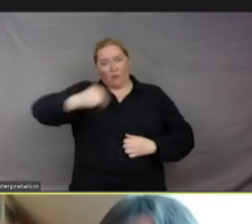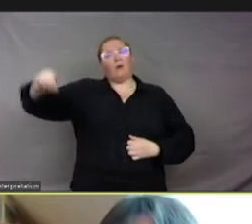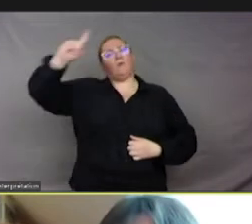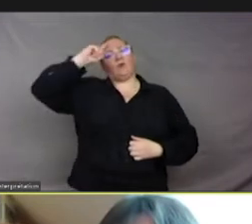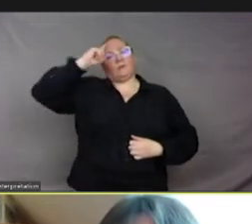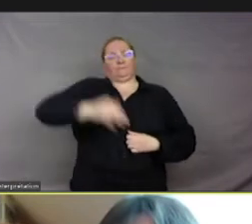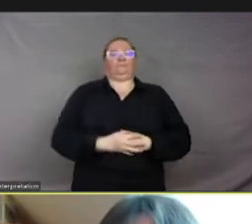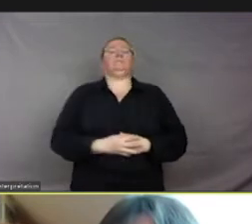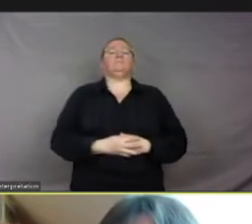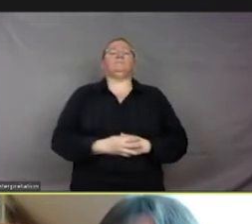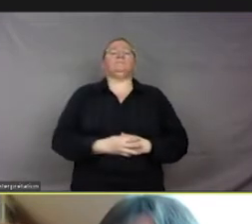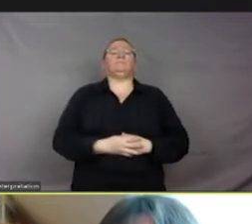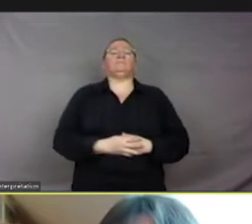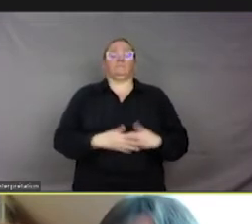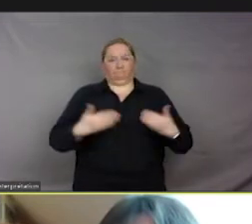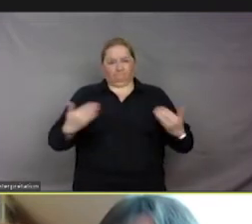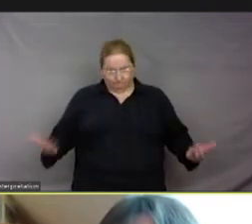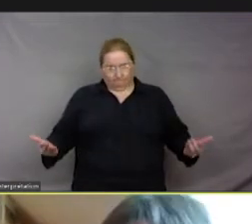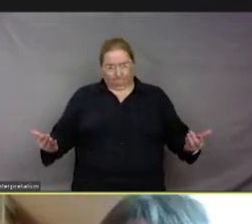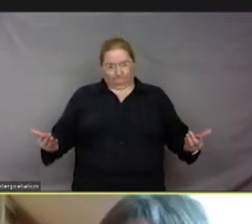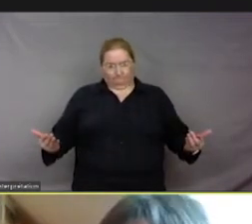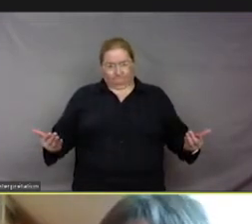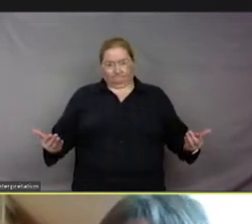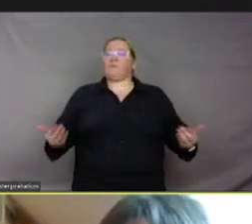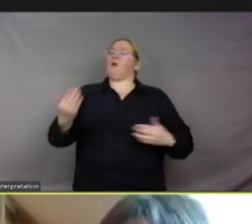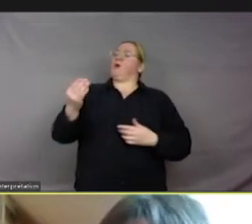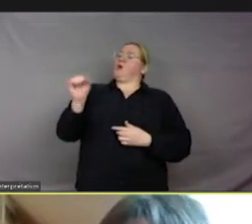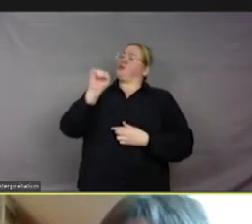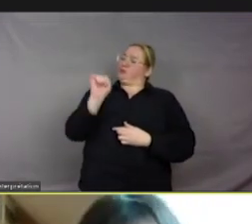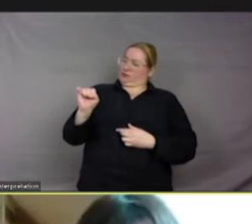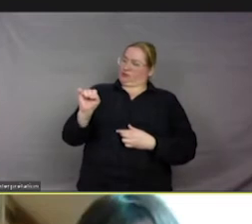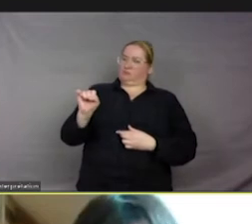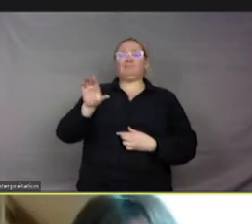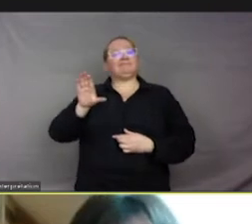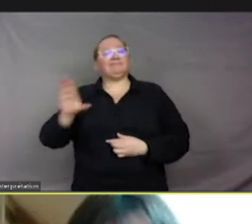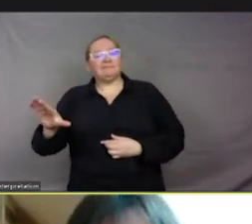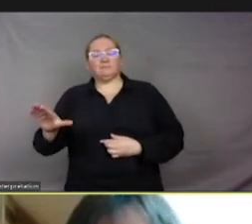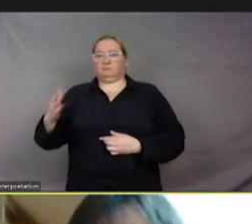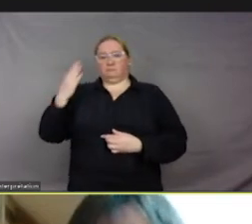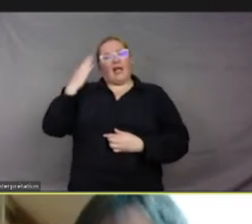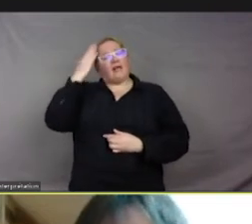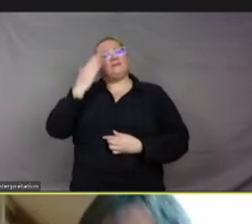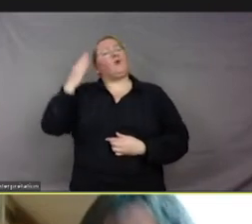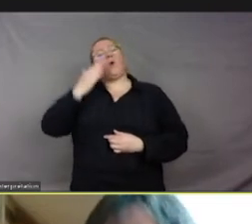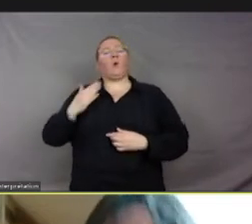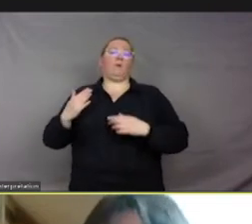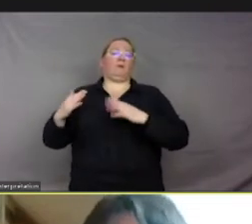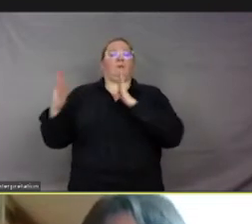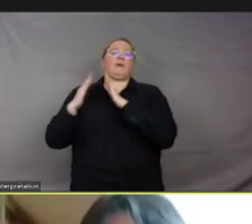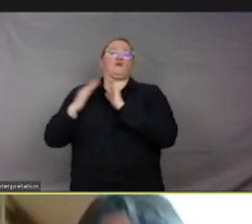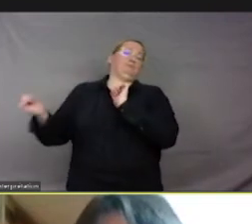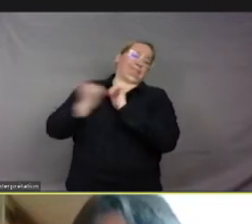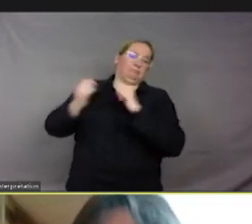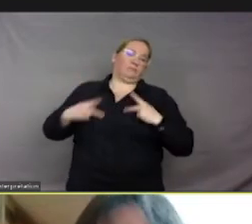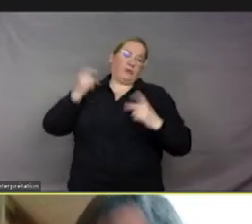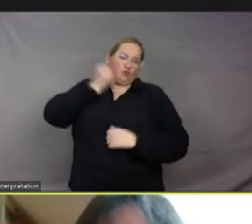va appliquer la notion de sentience pour les animaux de compagnie, c'est-à-dire les animaux qui nous accompagnent dans la vie,